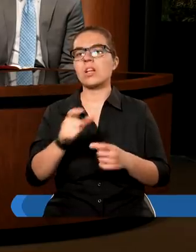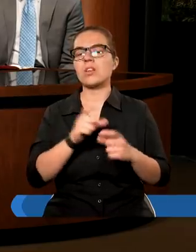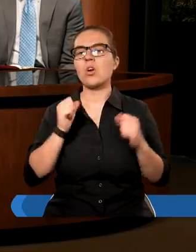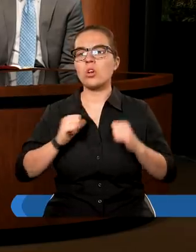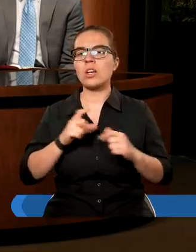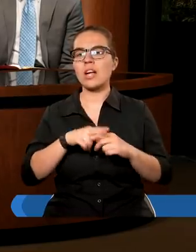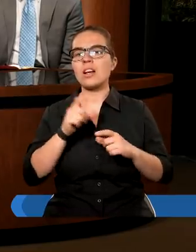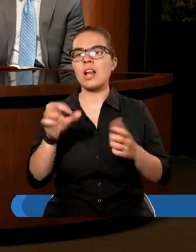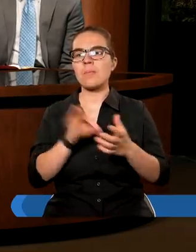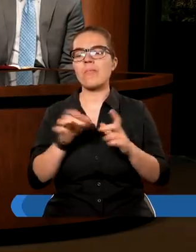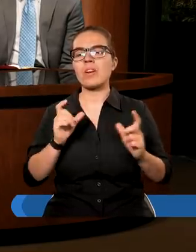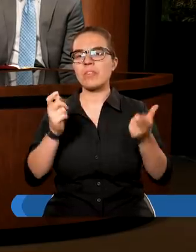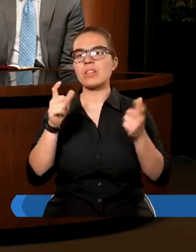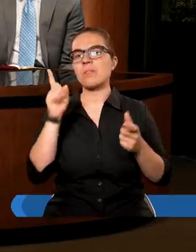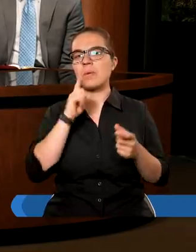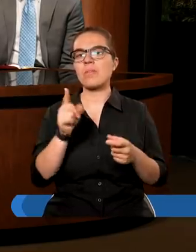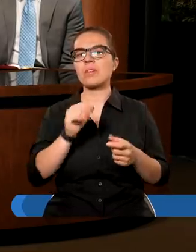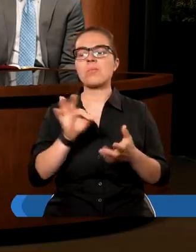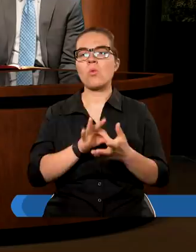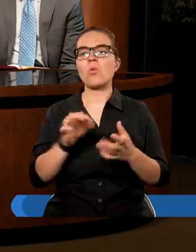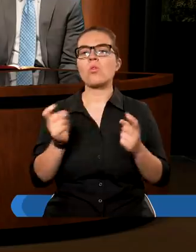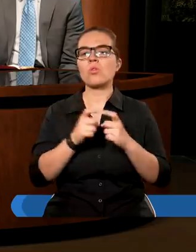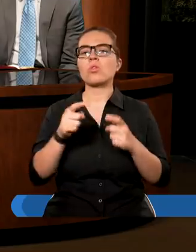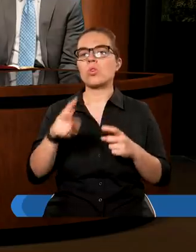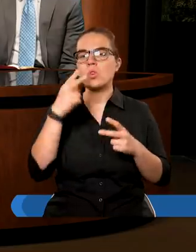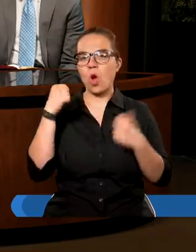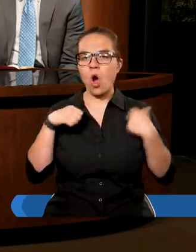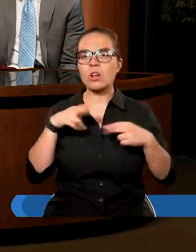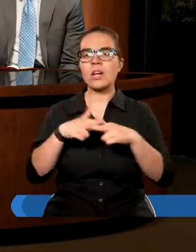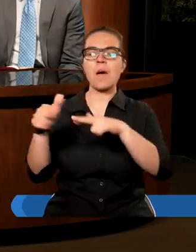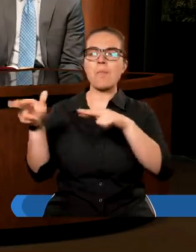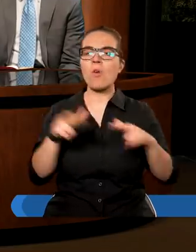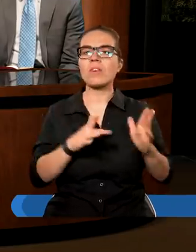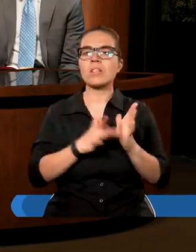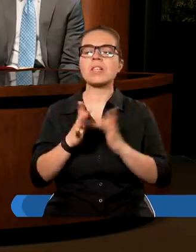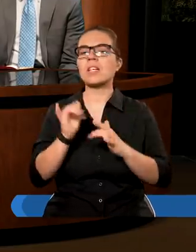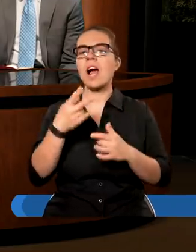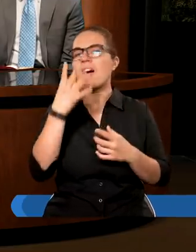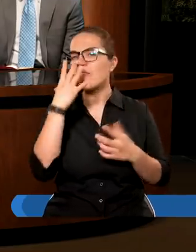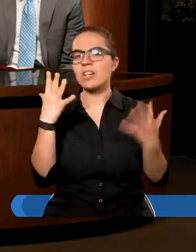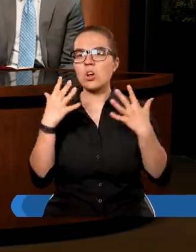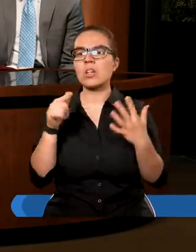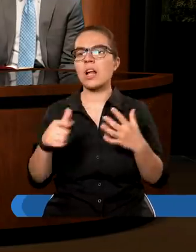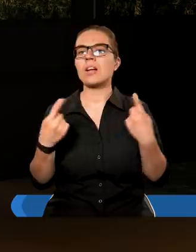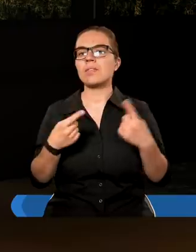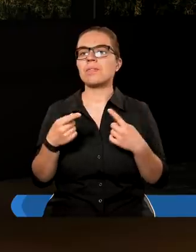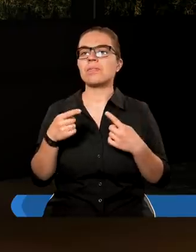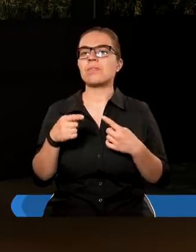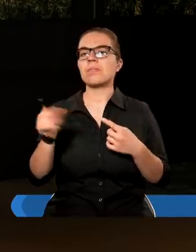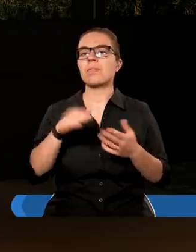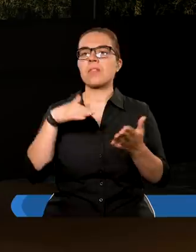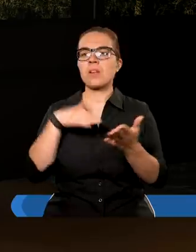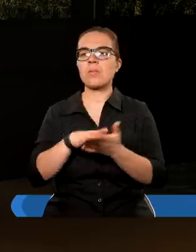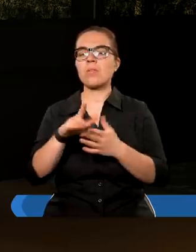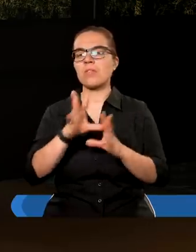pewne wydarzenie, prawda? Patrząc w tą przypowieść, oczekujących na powrót Chrystusa. I jak wygląda to oczekiwanie? Z